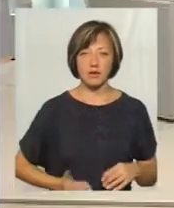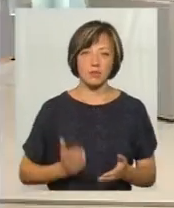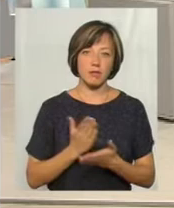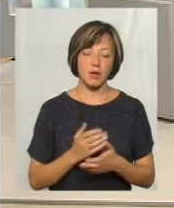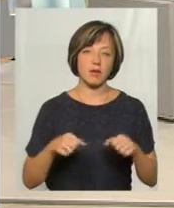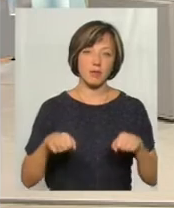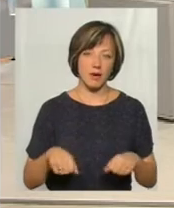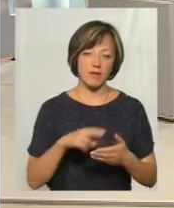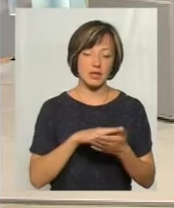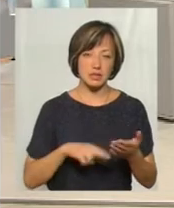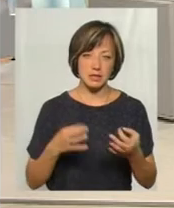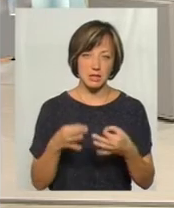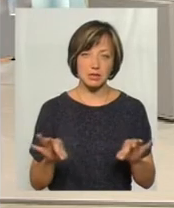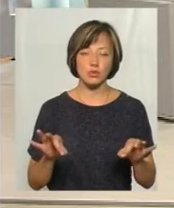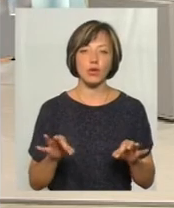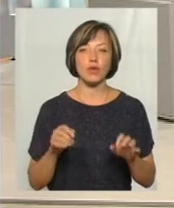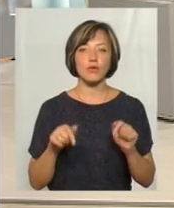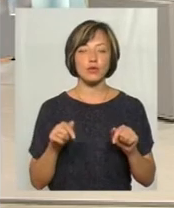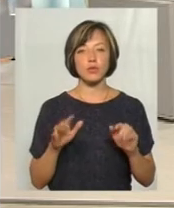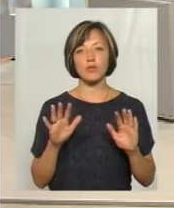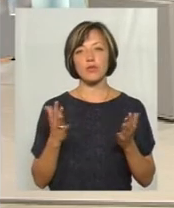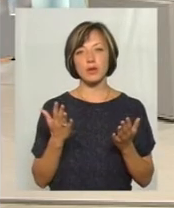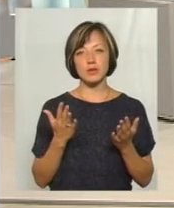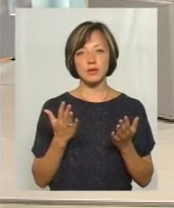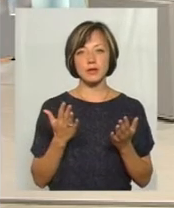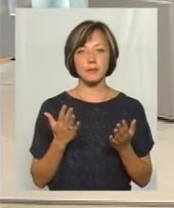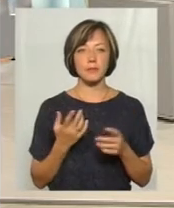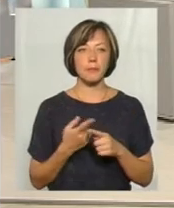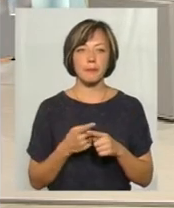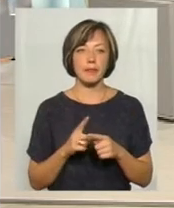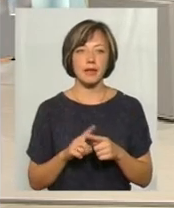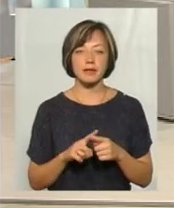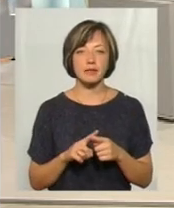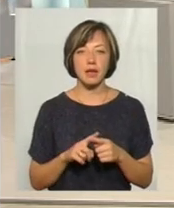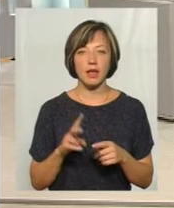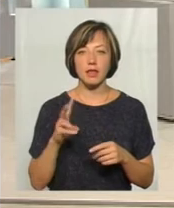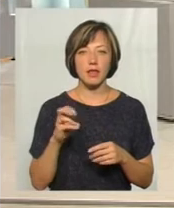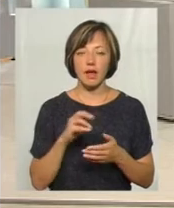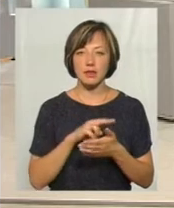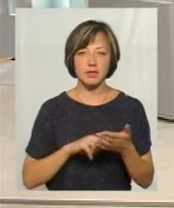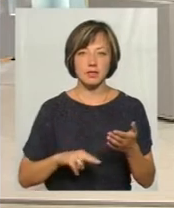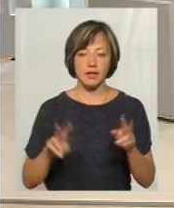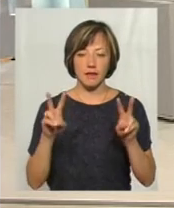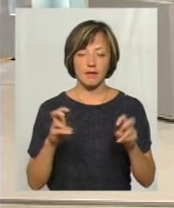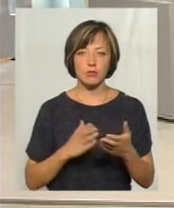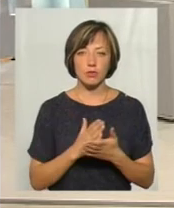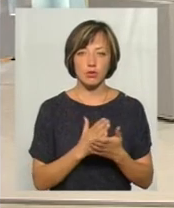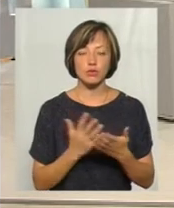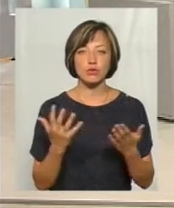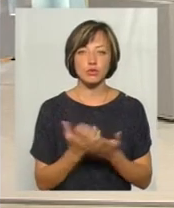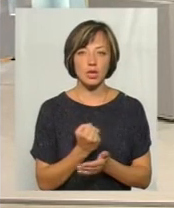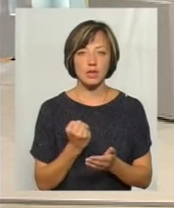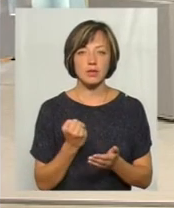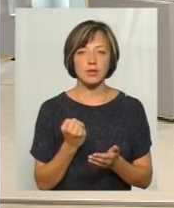має на це ліцензію, так? В цьому випадку, ну, це не ліцензійний вид послуг. В цьому випадку, виходить,